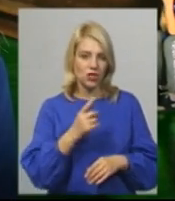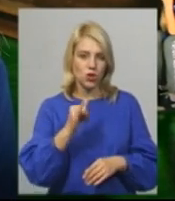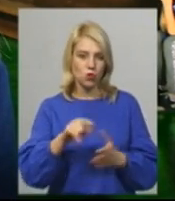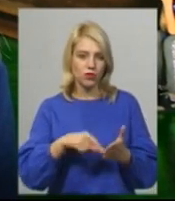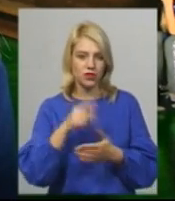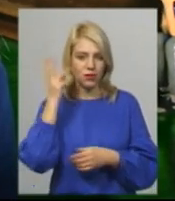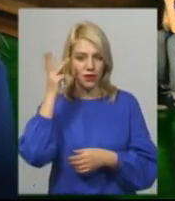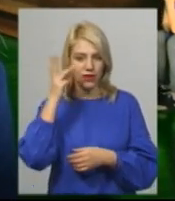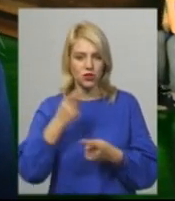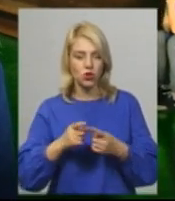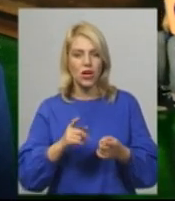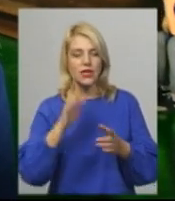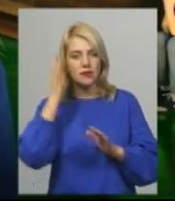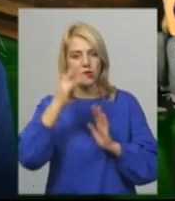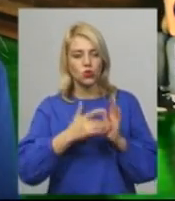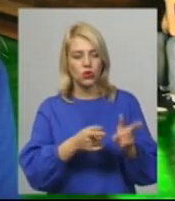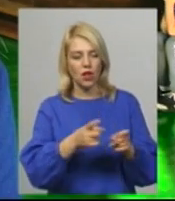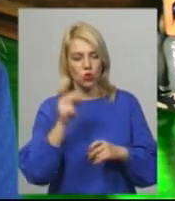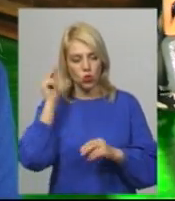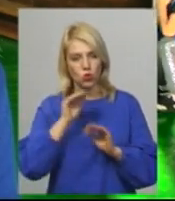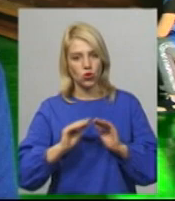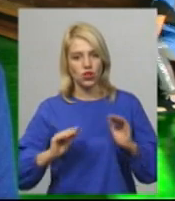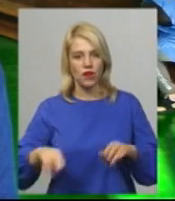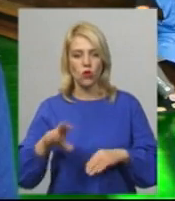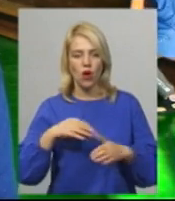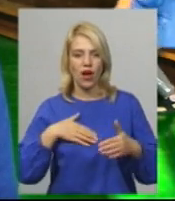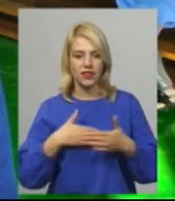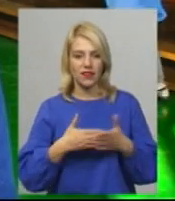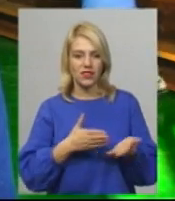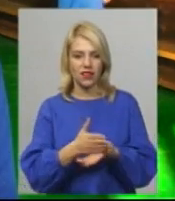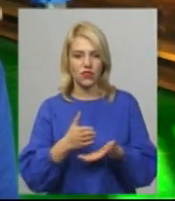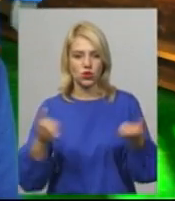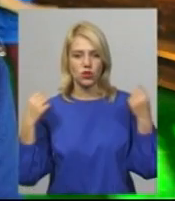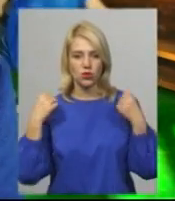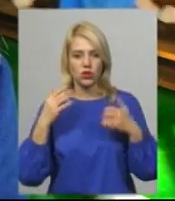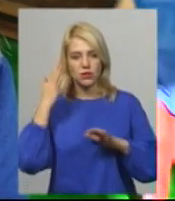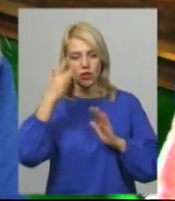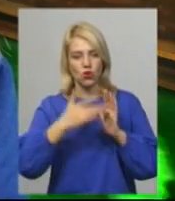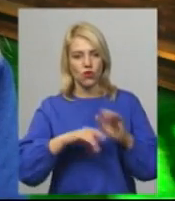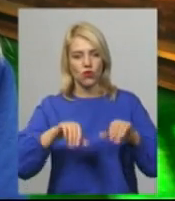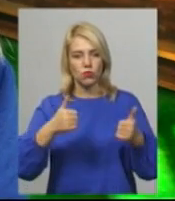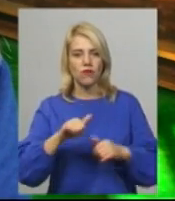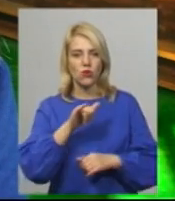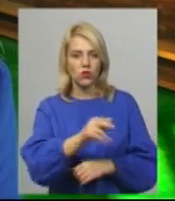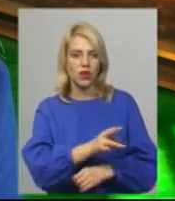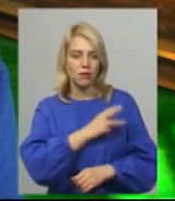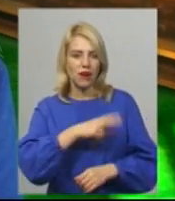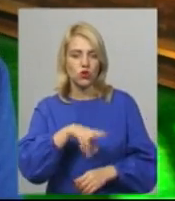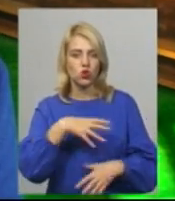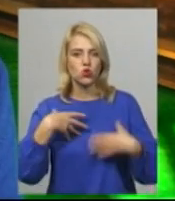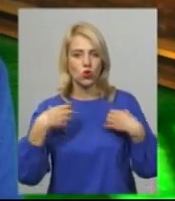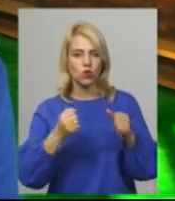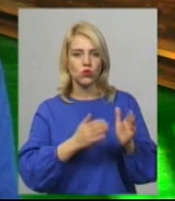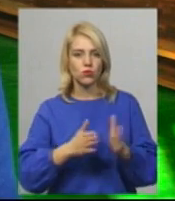з метою залучення учнів до активних видів спорту, з метою формування у них прагнення до здорового